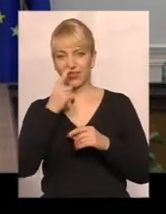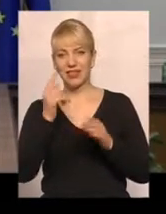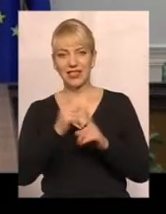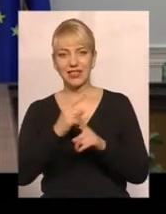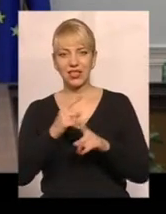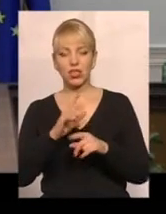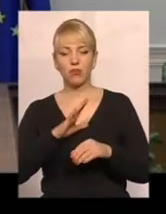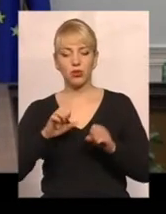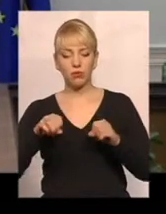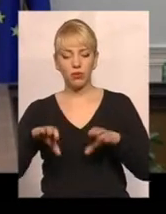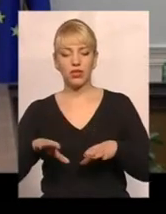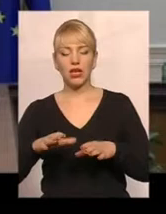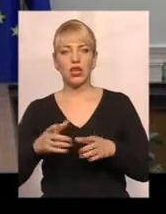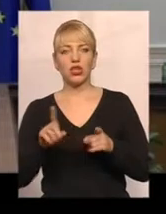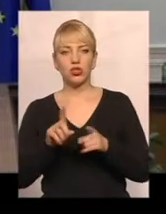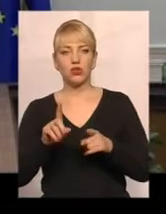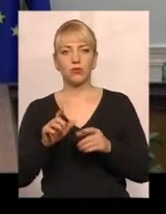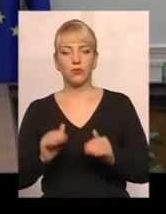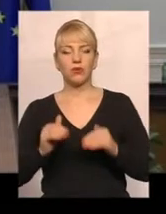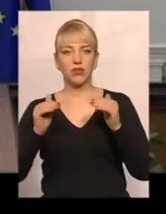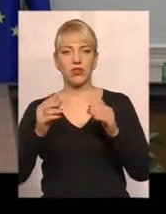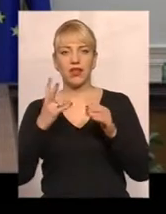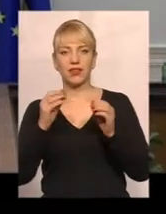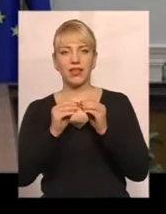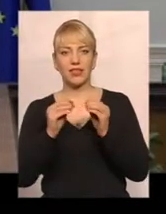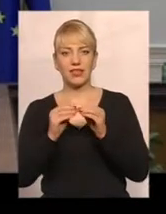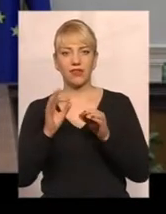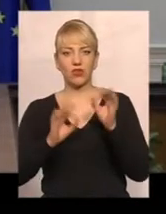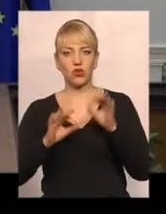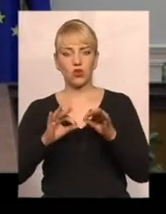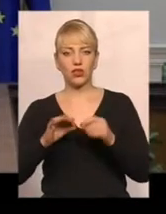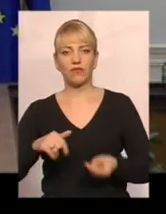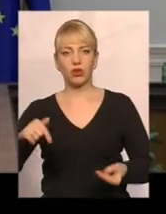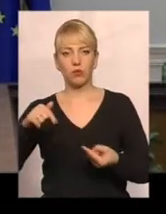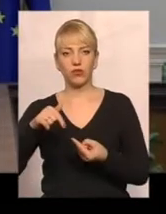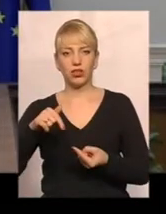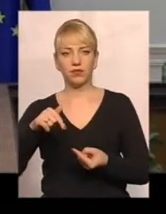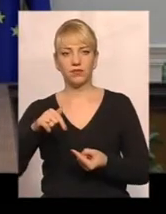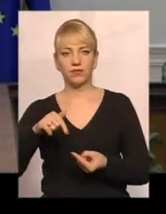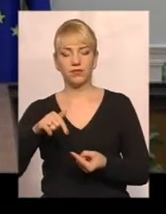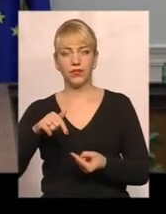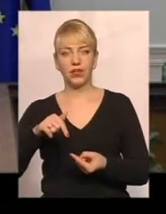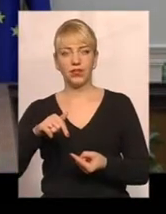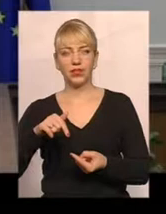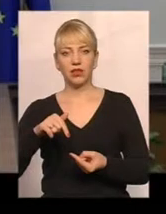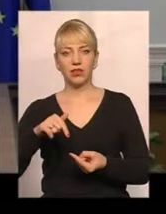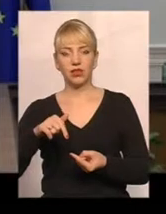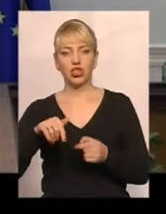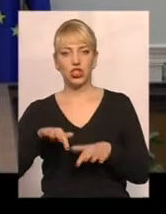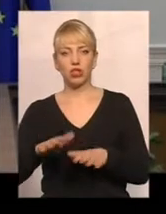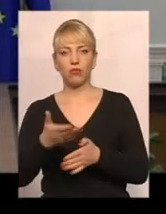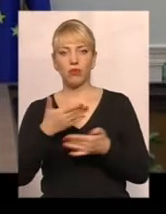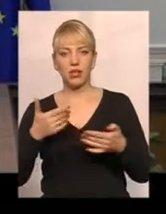1 грудня провести це підвищення на 10 відсотків. Відповідним чином ми